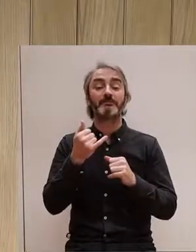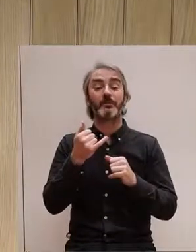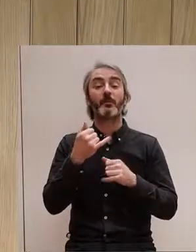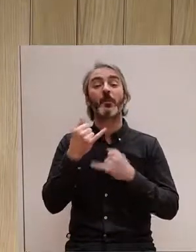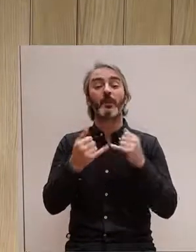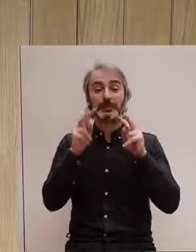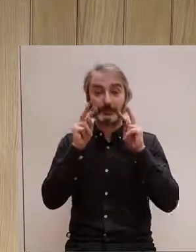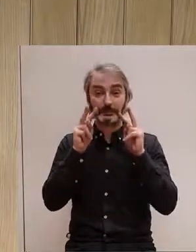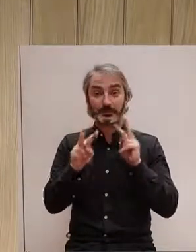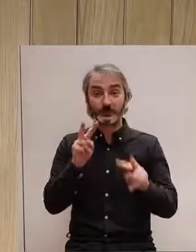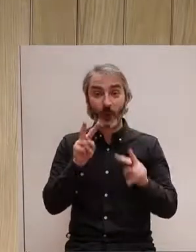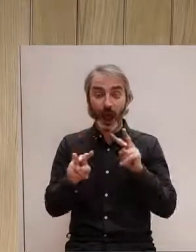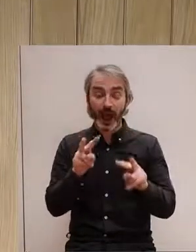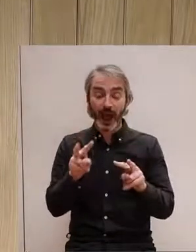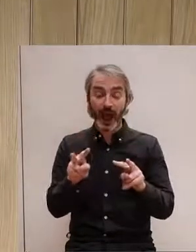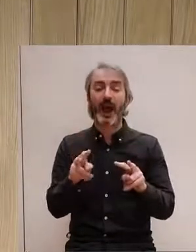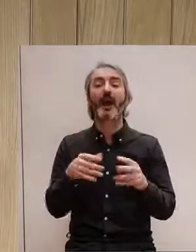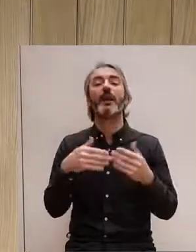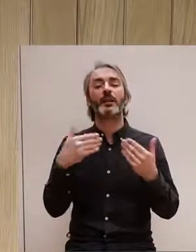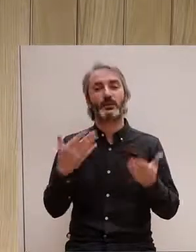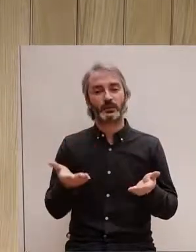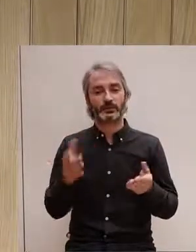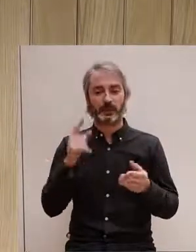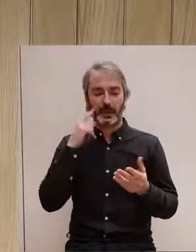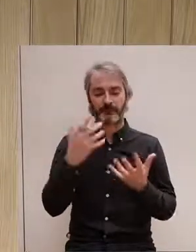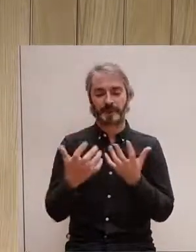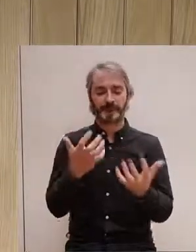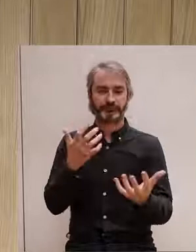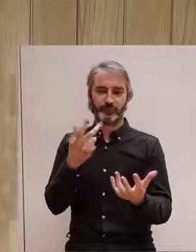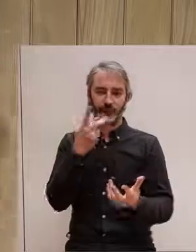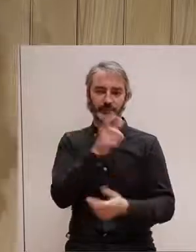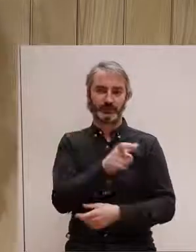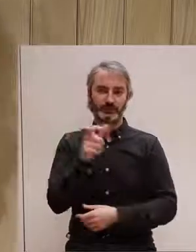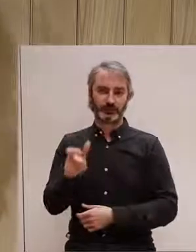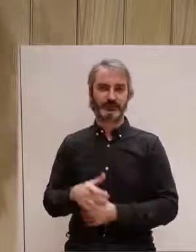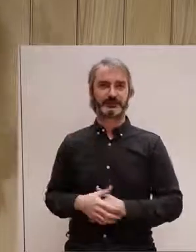visual, el contrast sempre ajuda a diferenciar les dues persones.